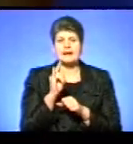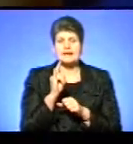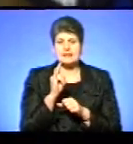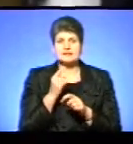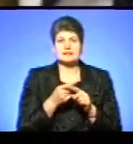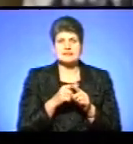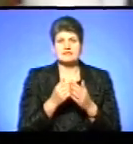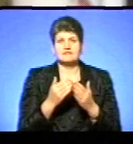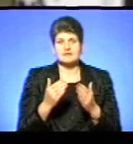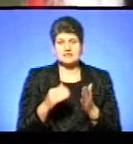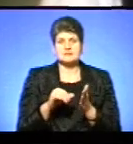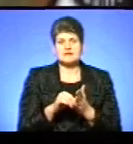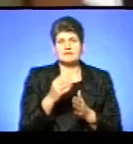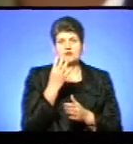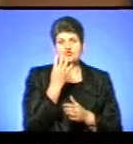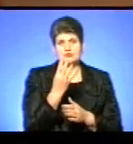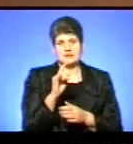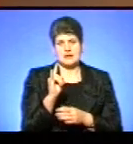цій виставці представила чотири.